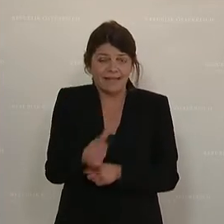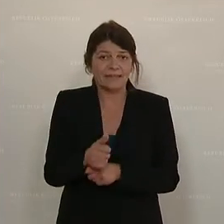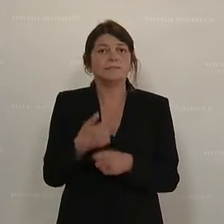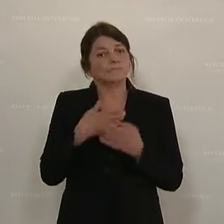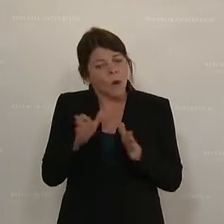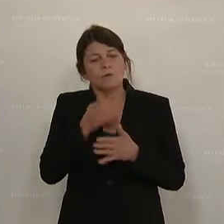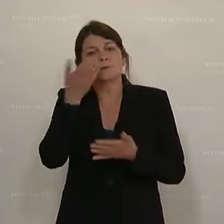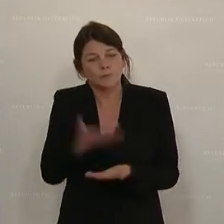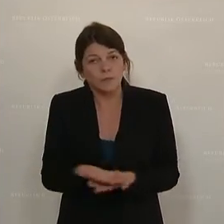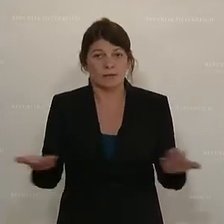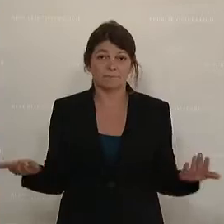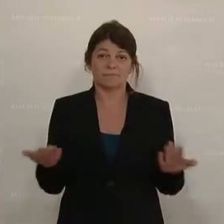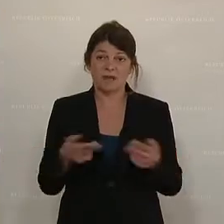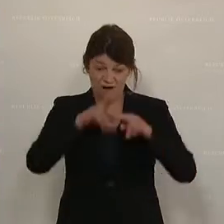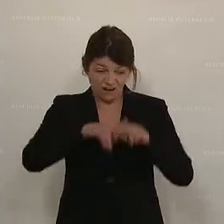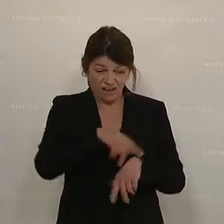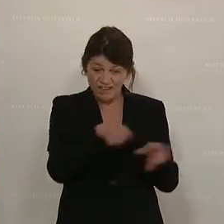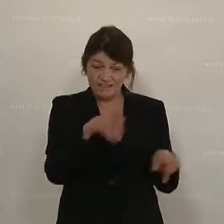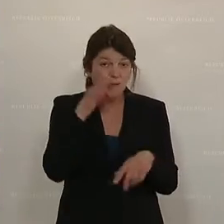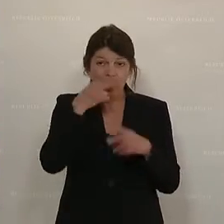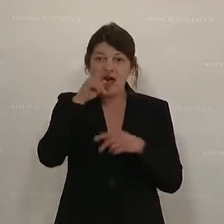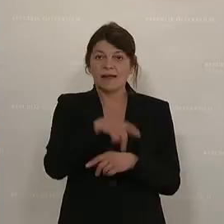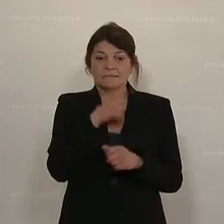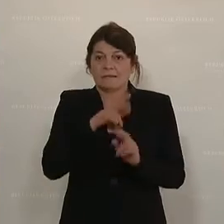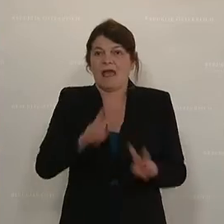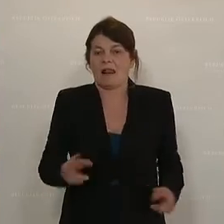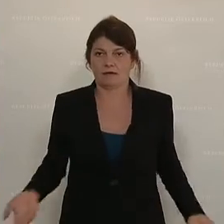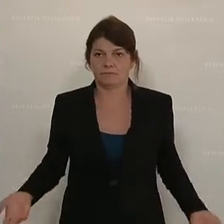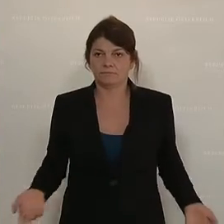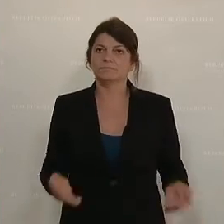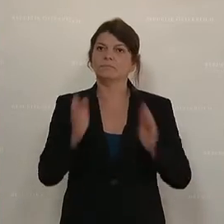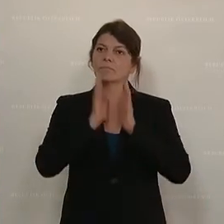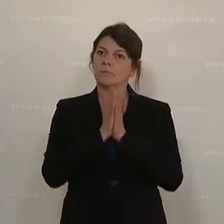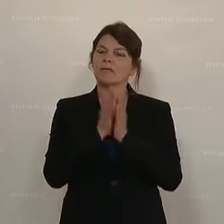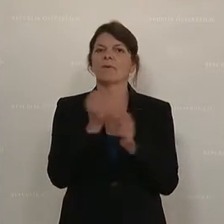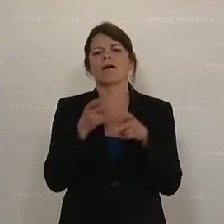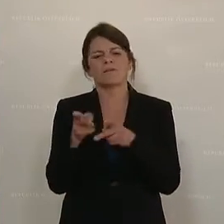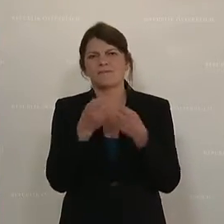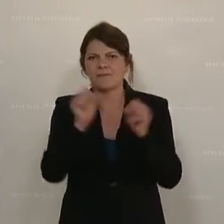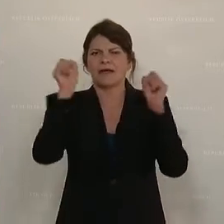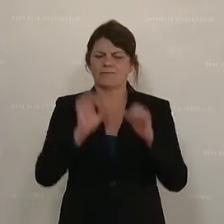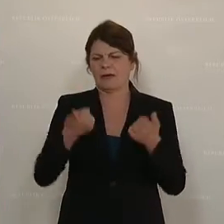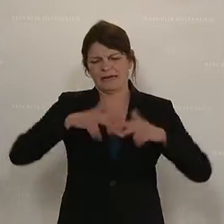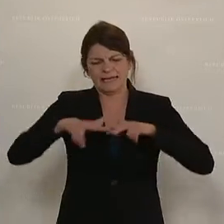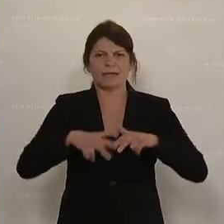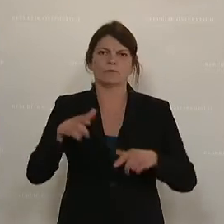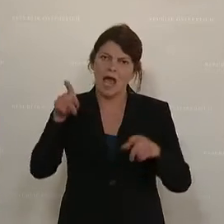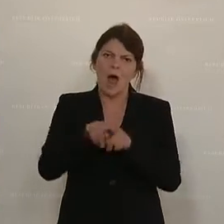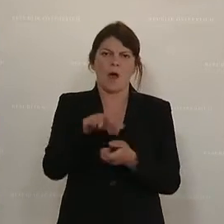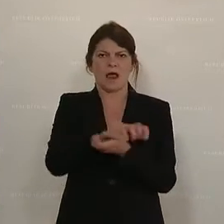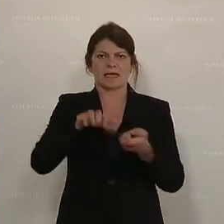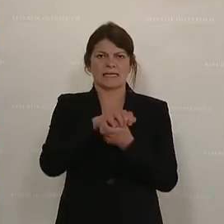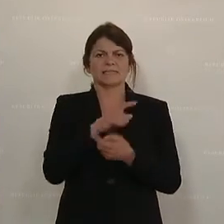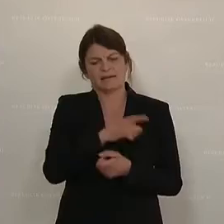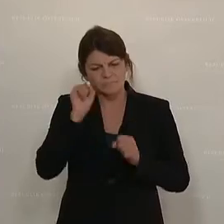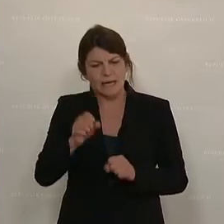Ehrlichkeit bei den anderen Damen und Herren. Machen Sie den Weg frei für eine Regierung, die auch in der Krise für